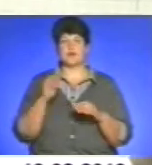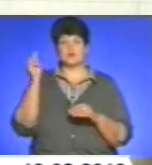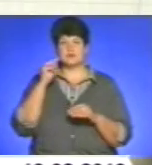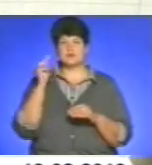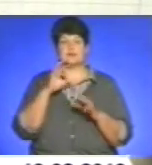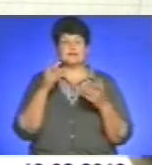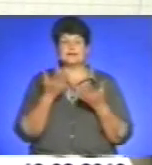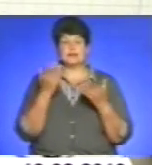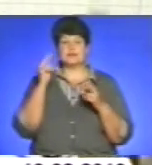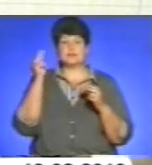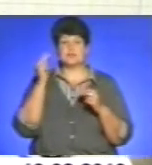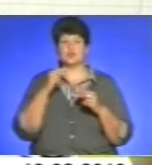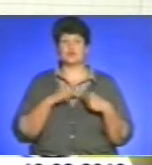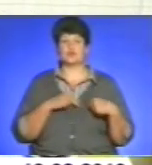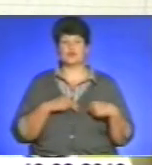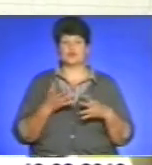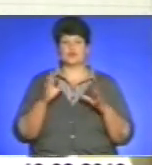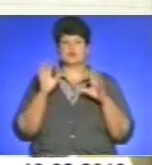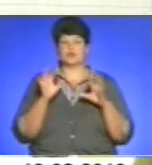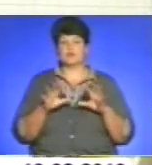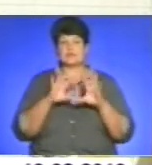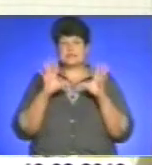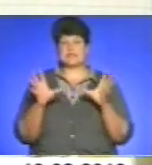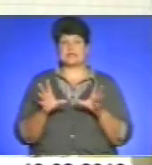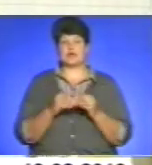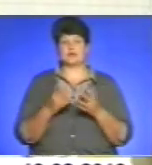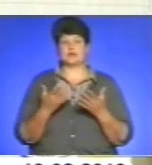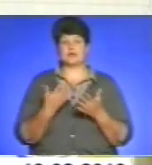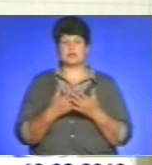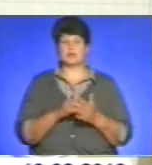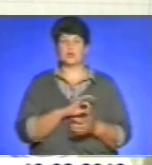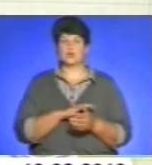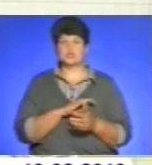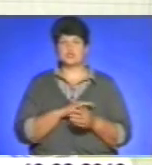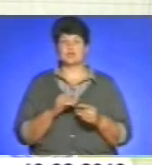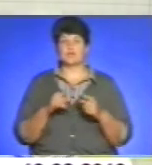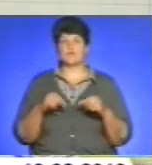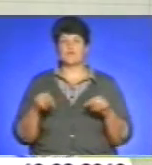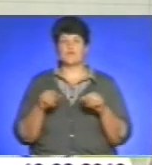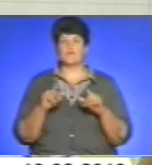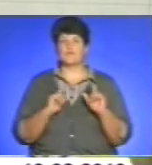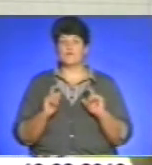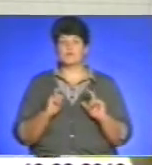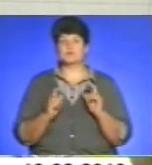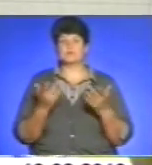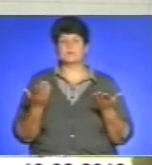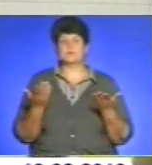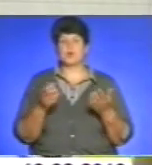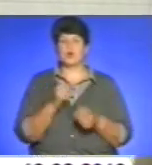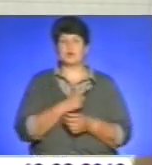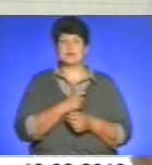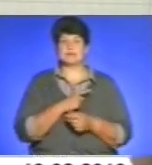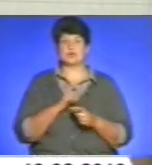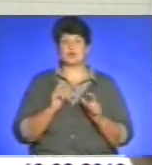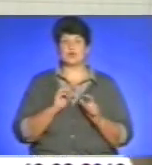законодавству, загальні якісь, даже в таких знаменитих юридичних вузах, як там то є Одеська юридична